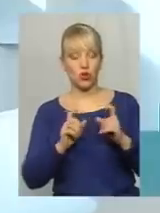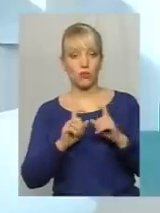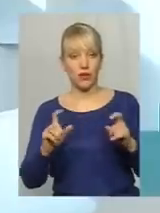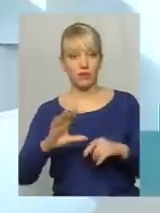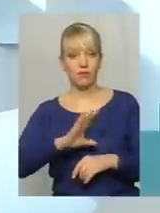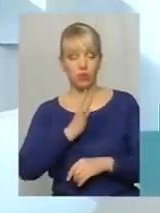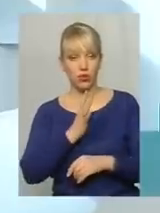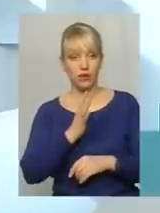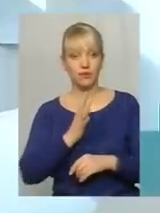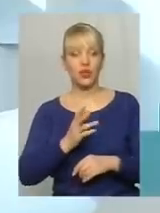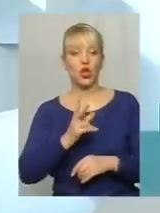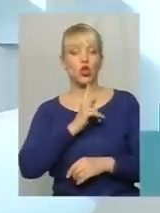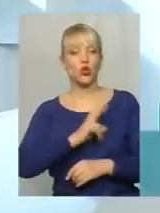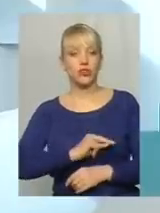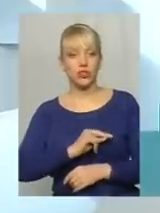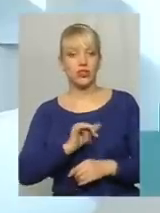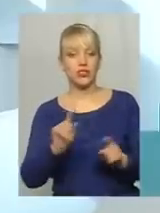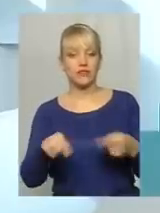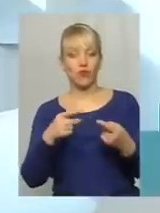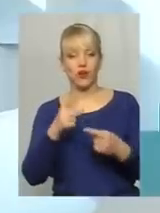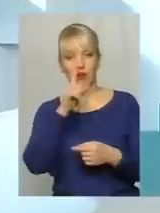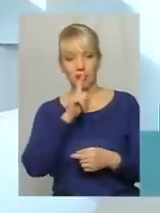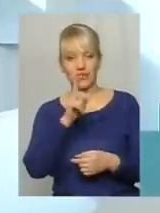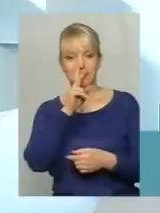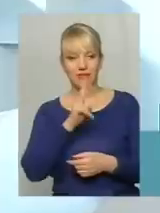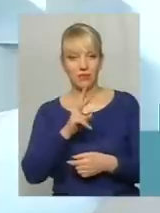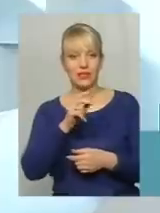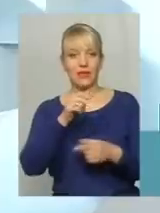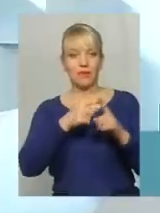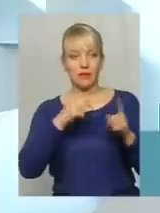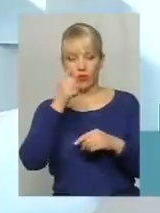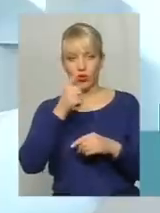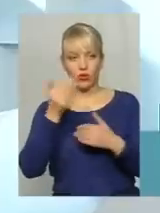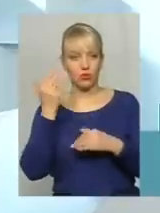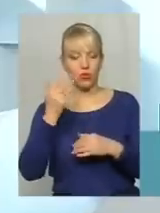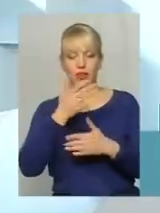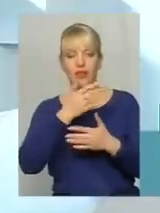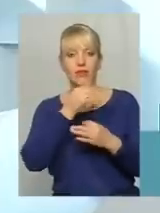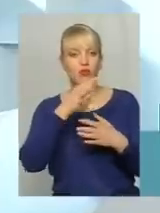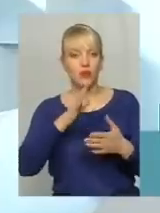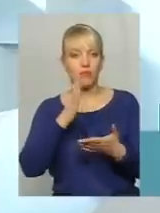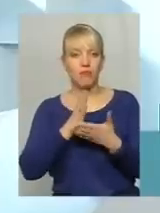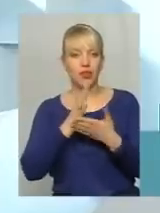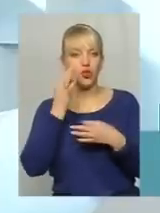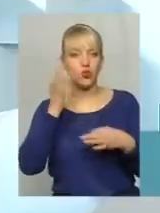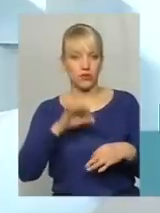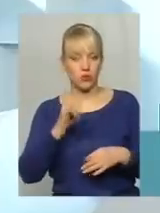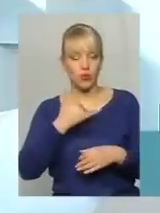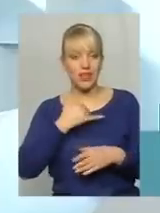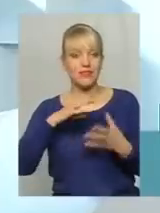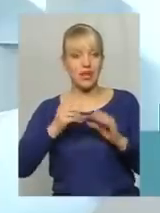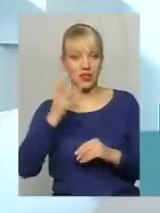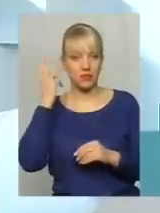була дочірня, створена місяць-два-пів року назад, вона не може мати досвіду. У нас в Хмельницькому взагалі немає,